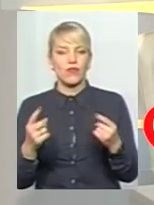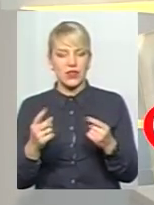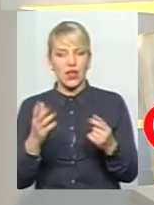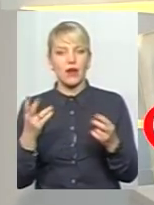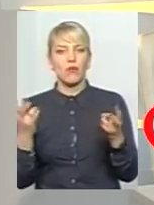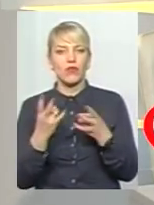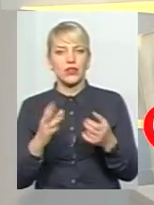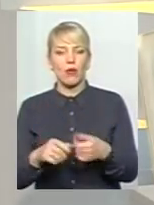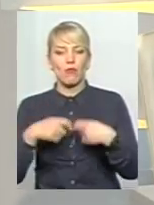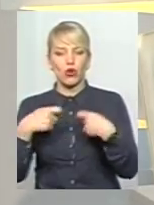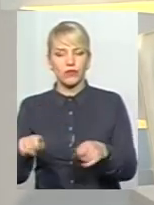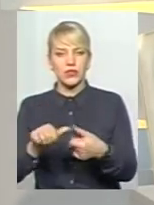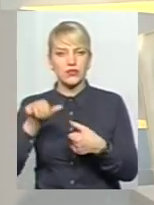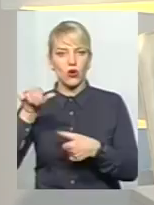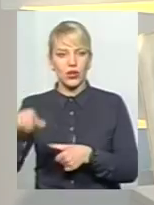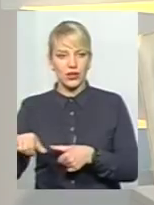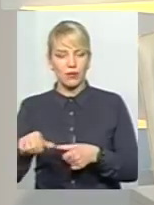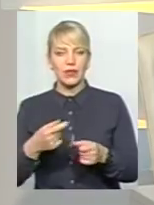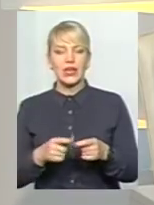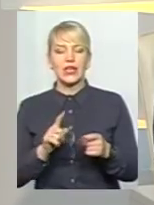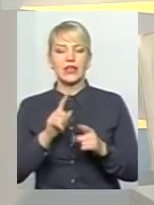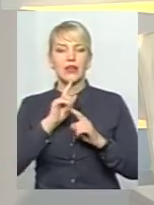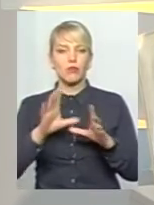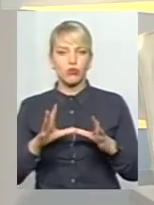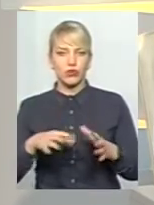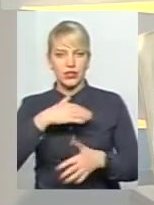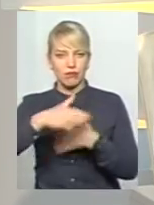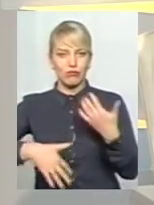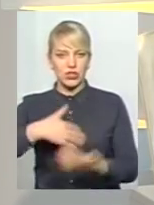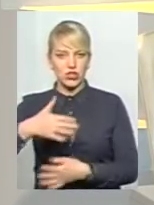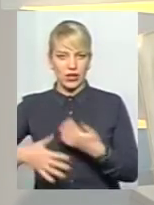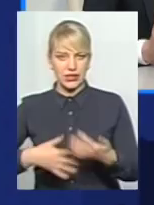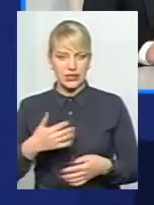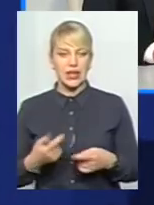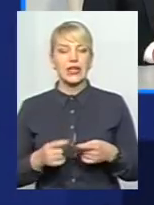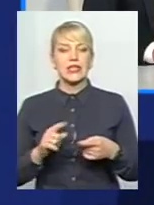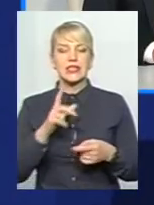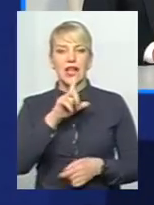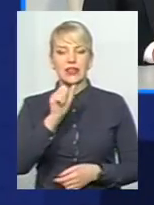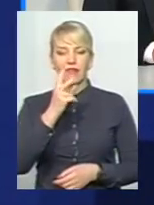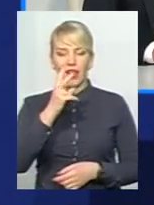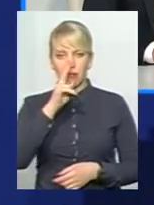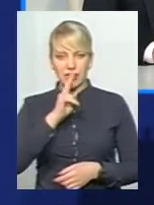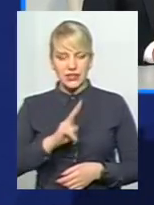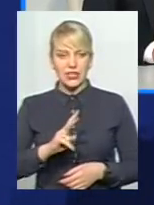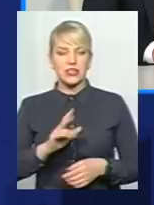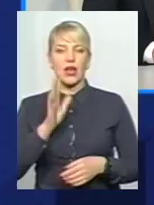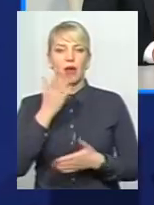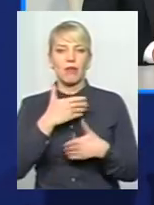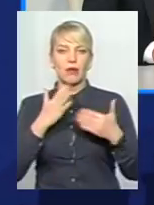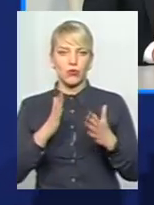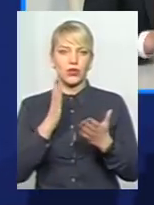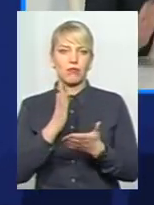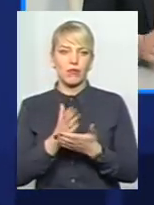бути спокійні про те, що ця втора сировина не буде мішатися разом з іншим сміттям. Тобто фактично за два місяці часу ми будемо мати понад 100